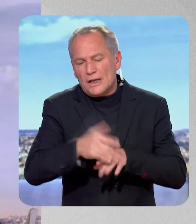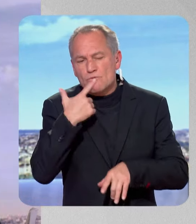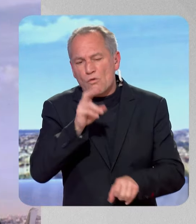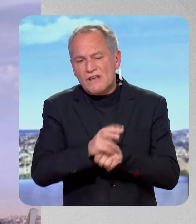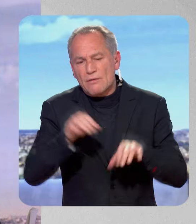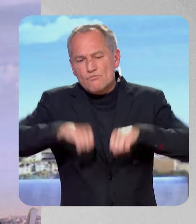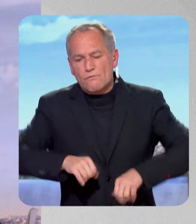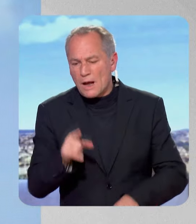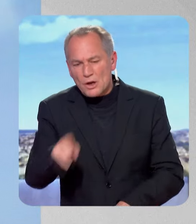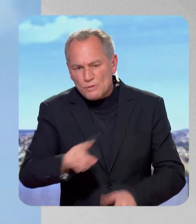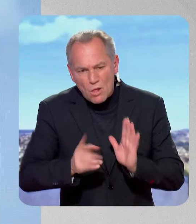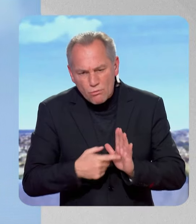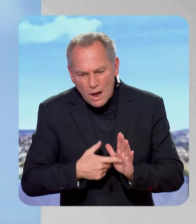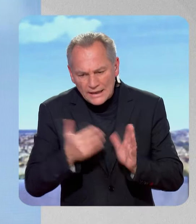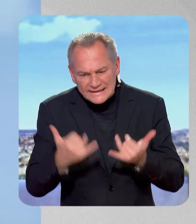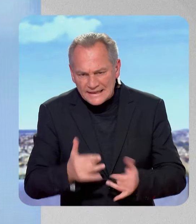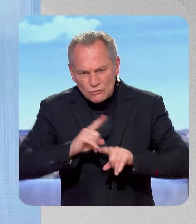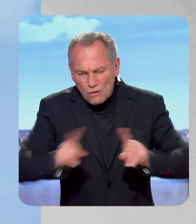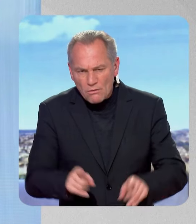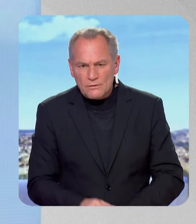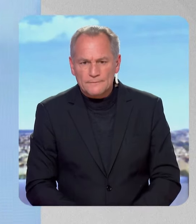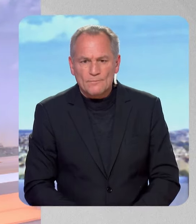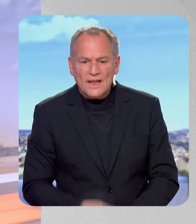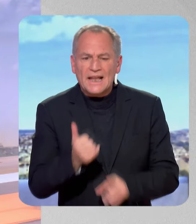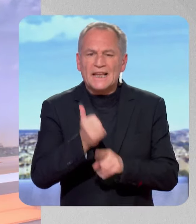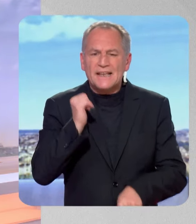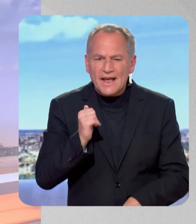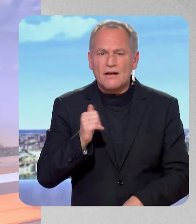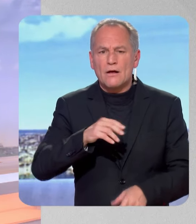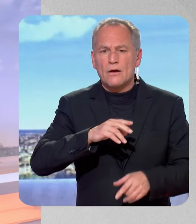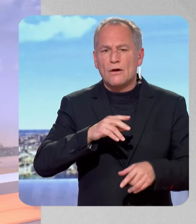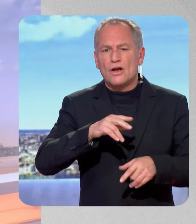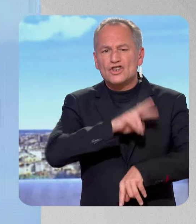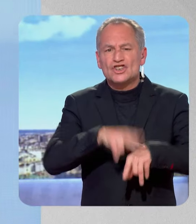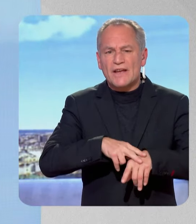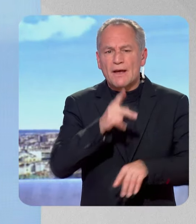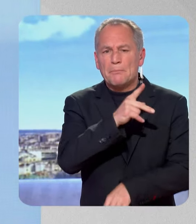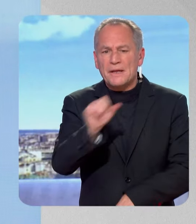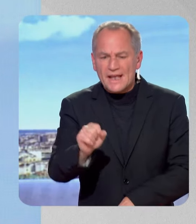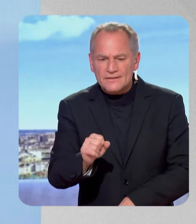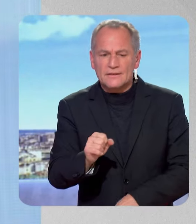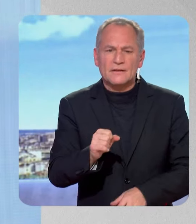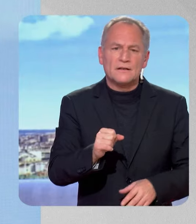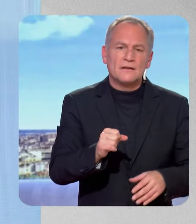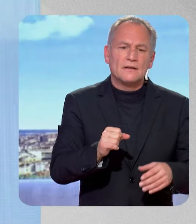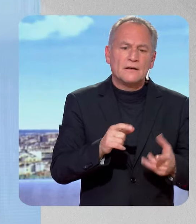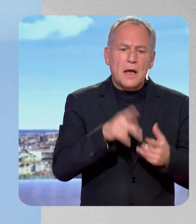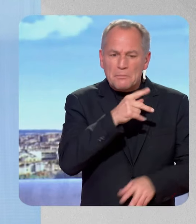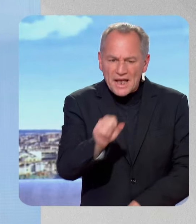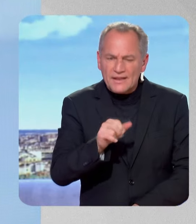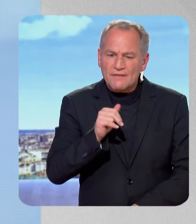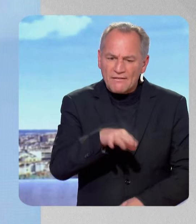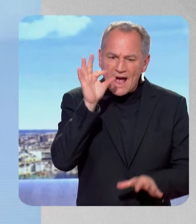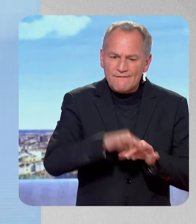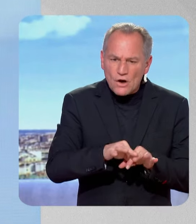alors qu'il n'est plus légitime. que vous êtes rassuré par l'attitude du PS ? Hier soir, Olivier Faure a dit qu'après la rencontre Valot-Barnier, le PS va voter la